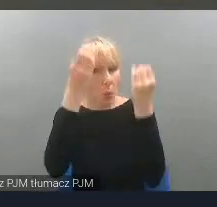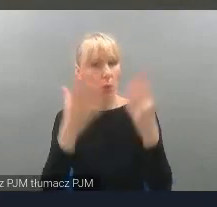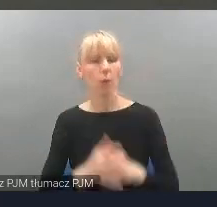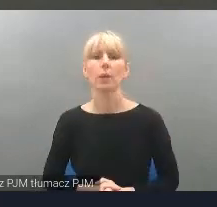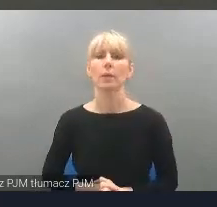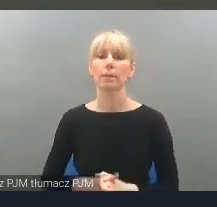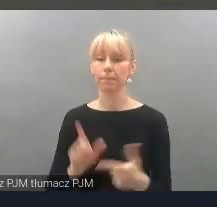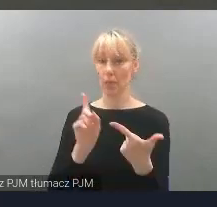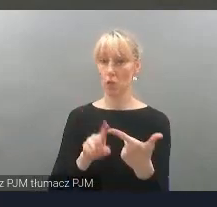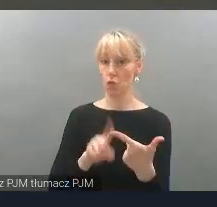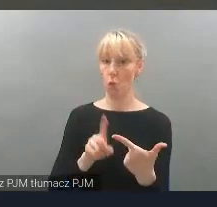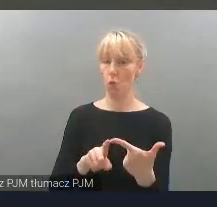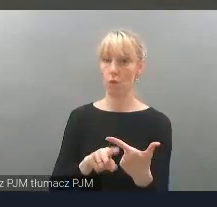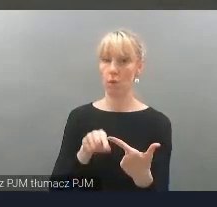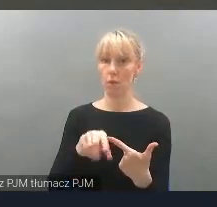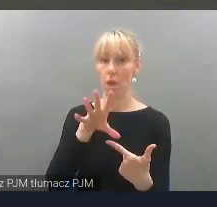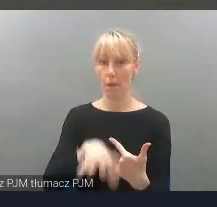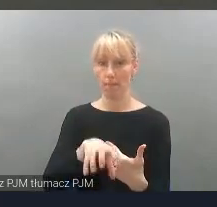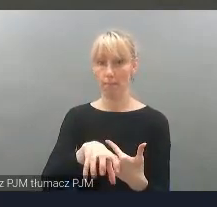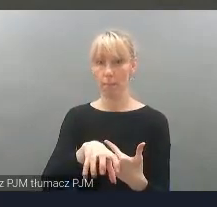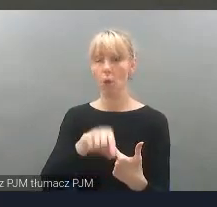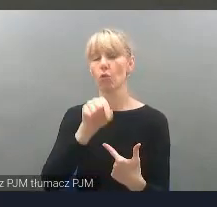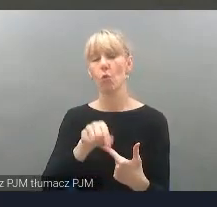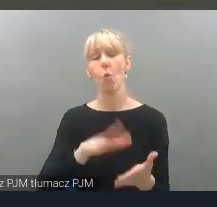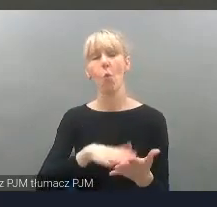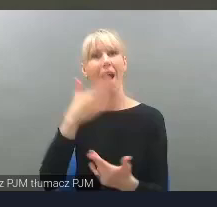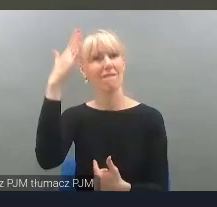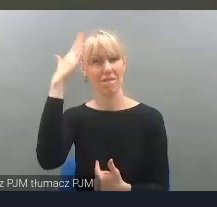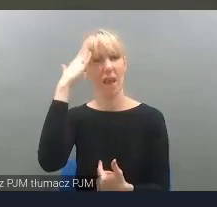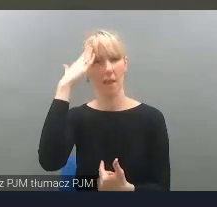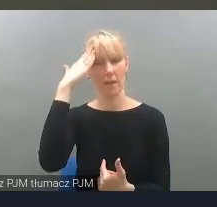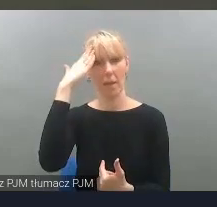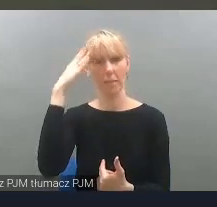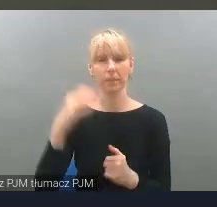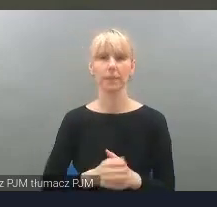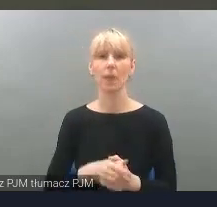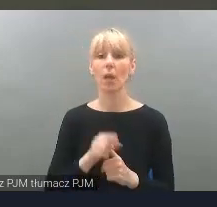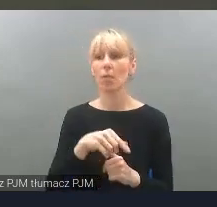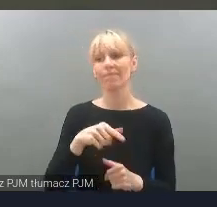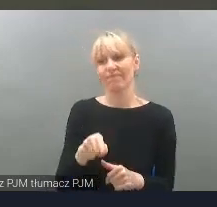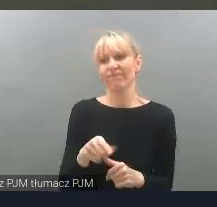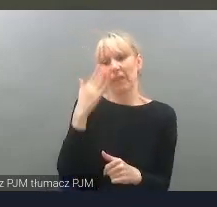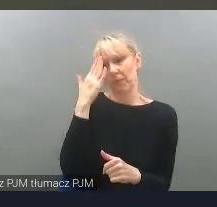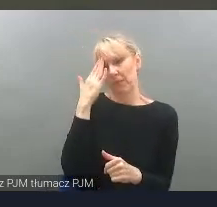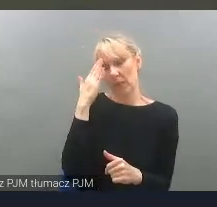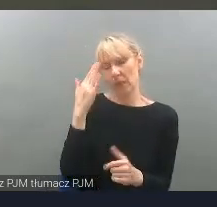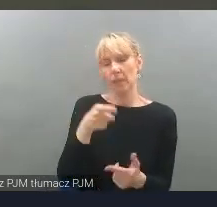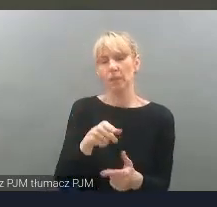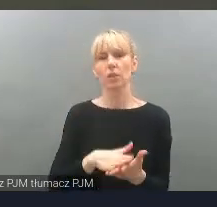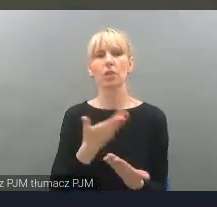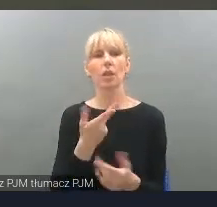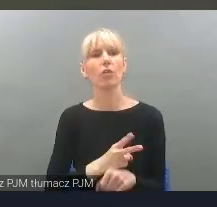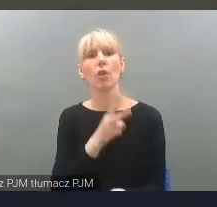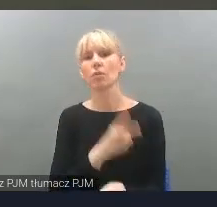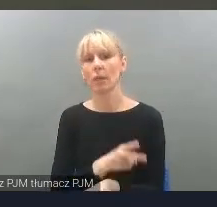Drugim elementem modelu jest wiedza. Uświadomiliśmy sobie, że wiedza o dostępności to bardzo, bardzo